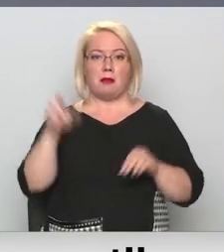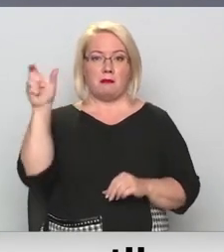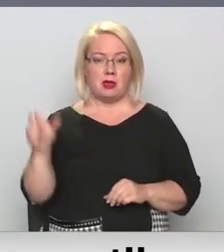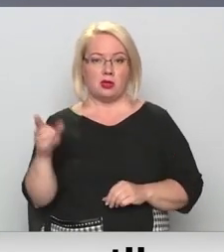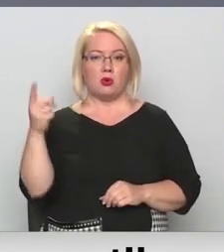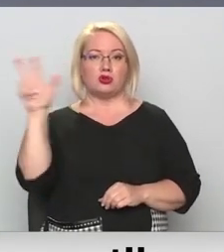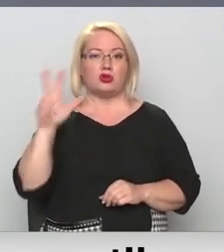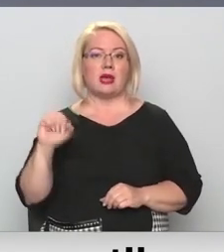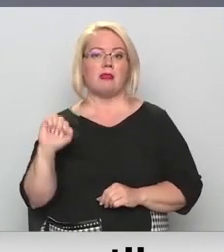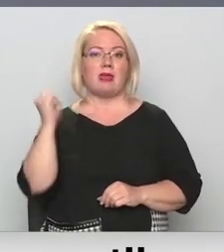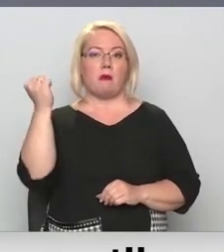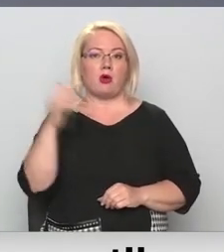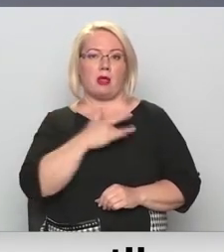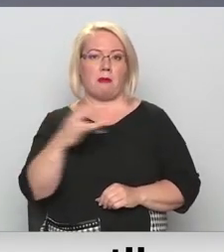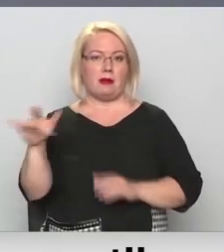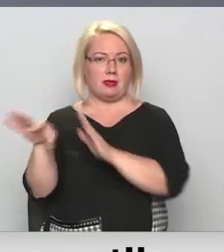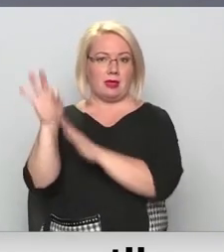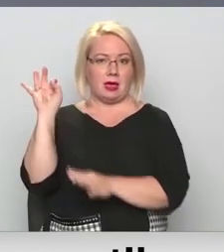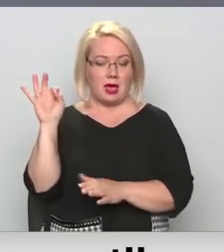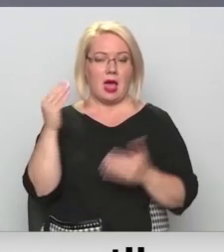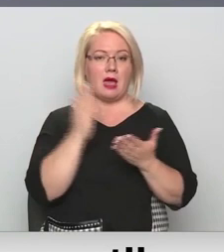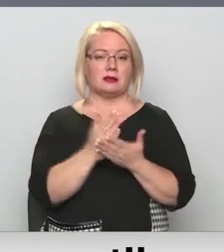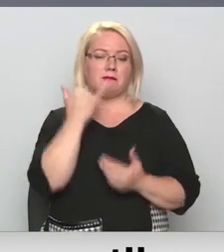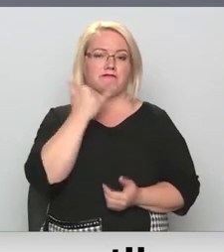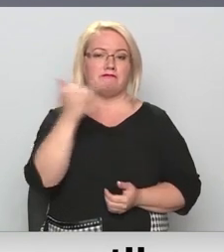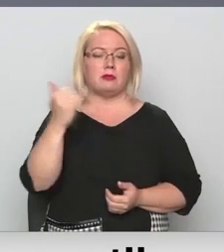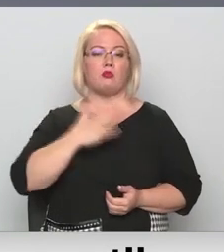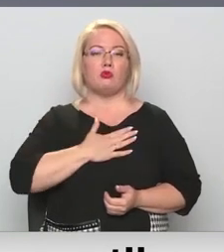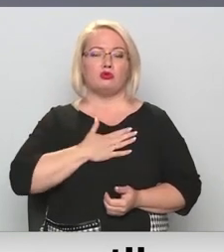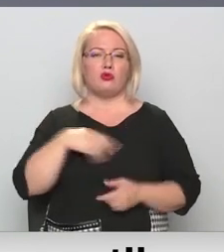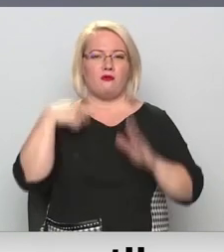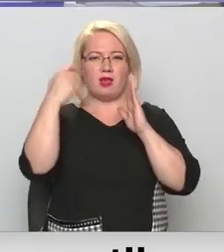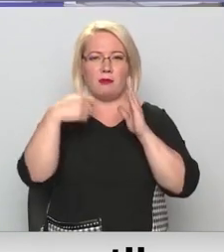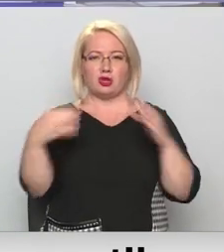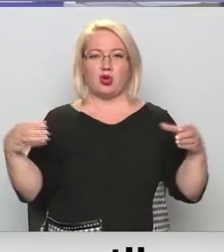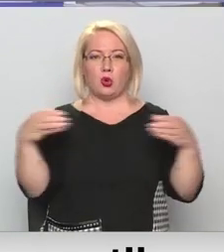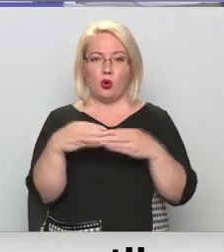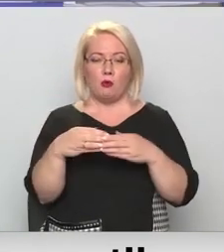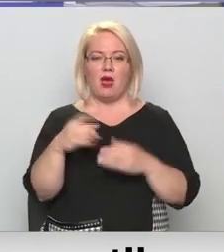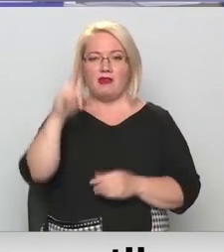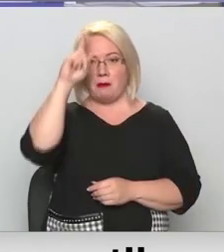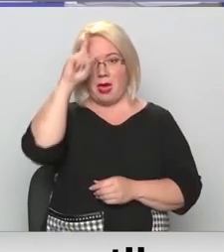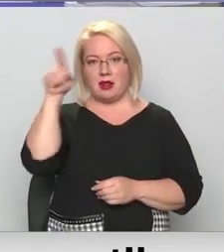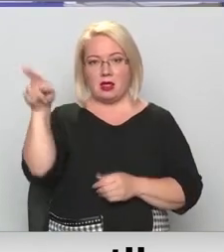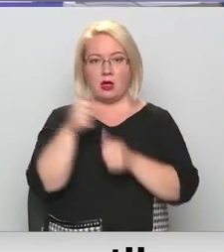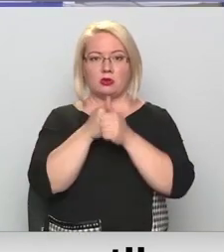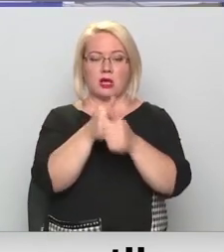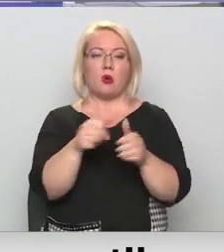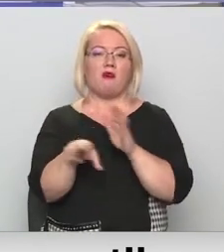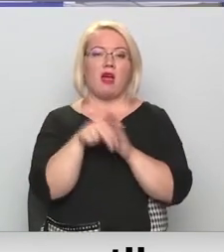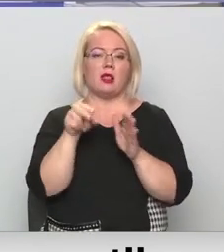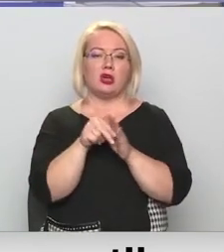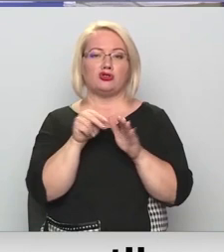demokrātu vidus. Esam sazinājušies ar mūsu filmēšanas grupu Ilze Nāglūn Ivarš Bicki, kas atrodas Berlīnē un sako līdzi vēlēšanu